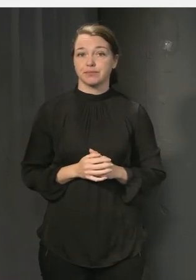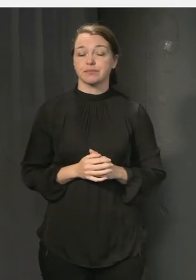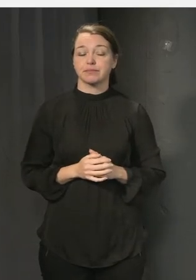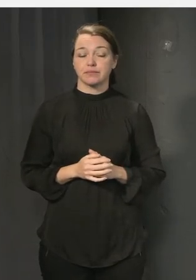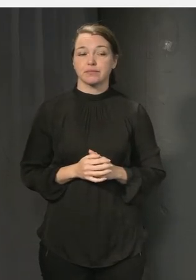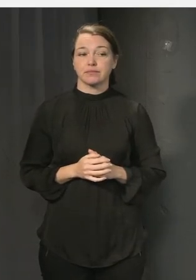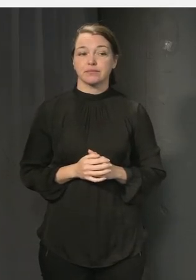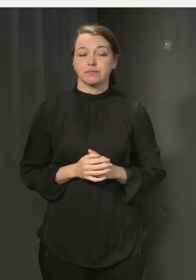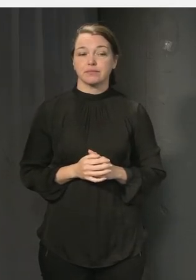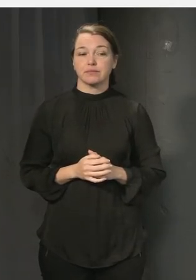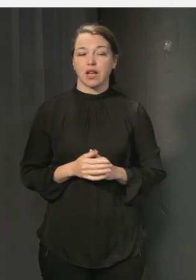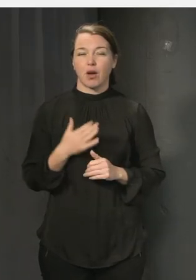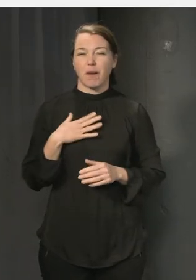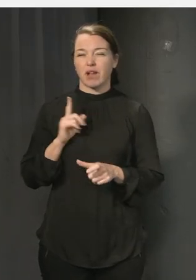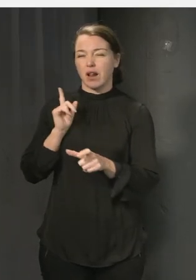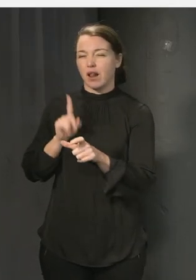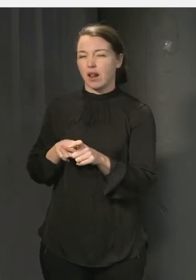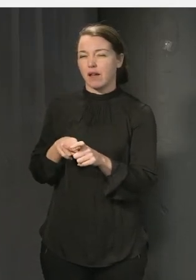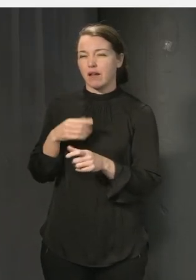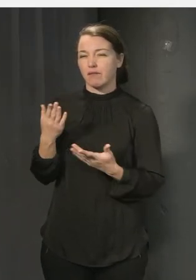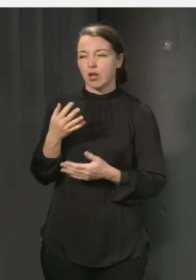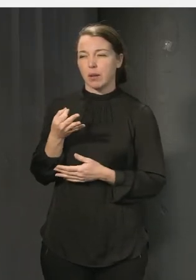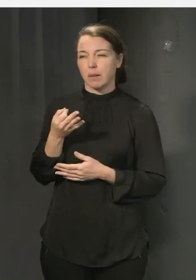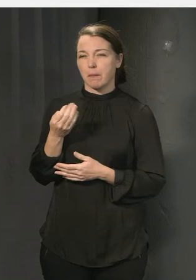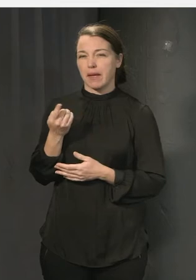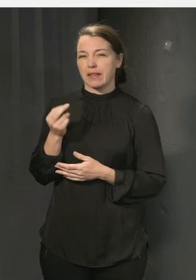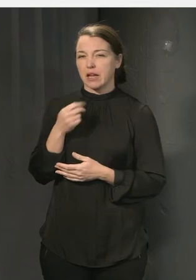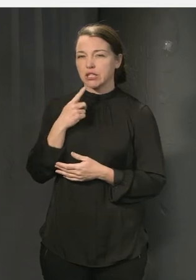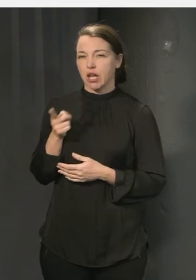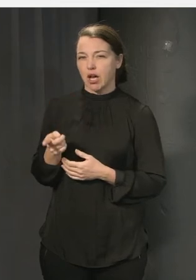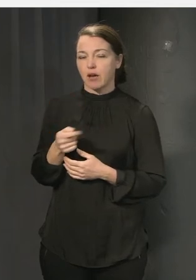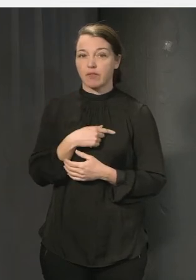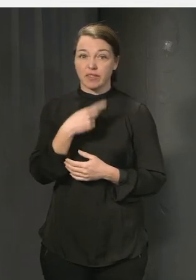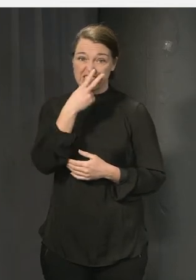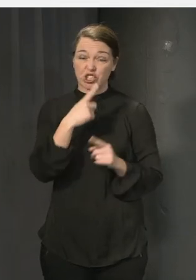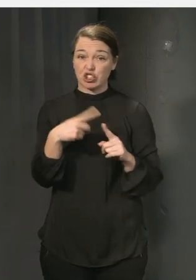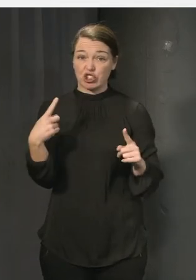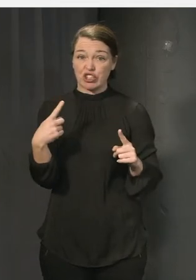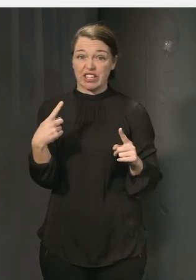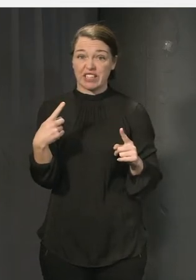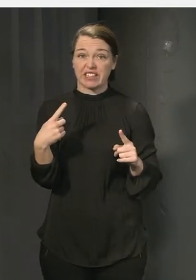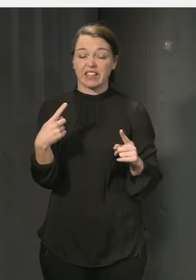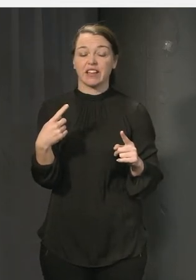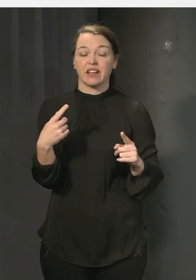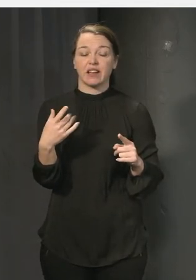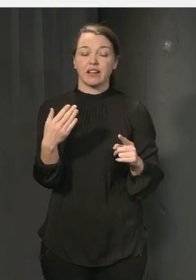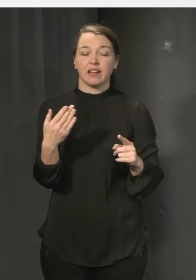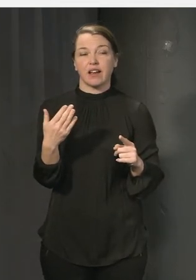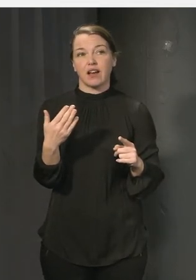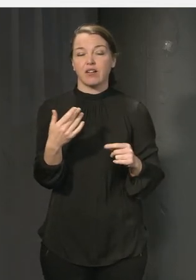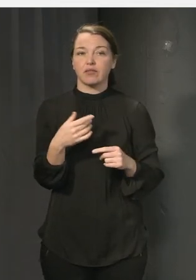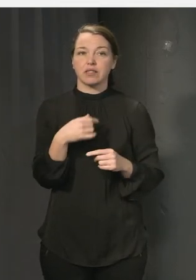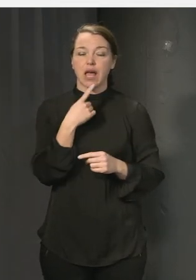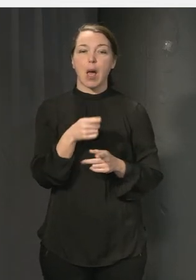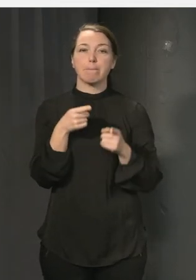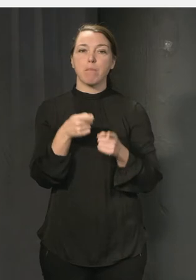Om jag får bara haka på där, för jag tror att det som vi ser så himla tydligt är ju att vi pratar ju om mobbning ofta